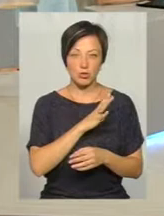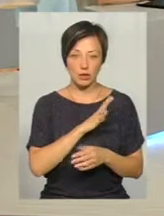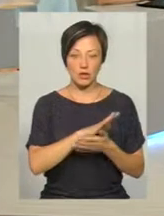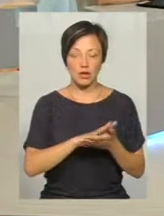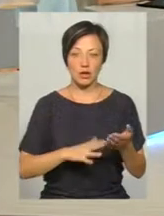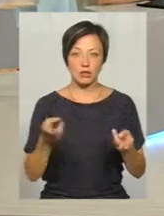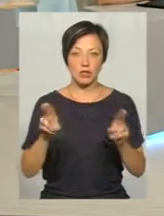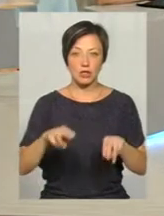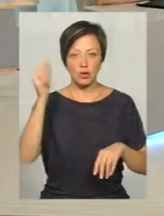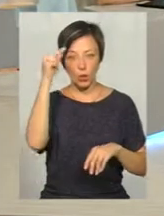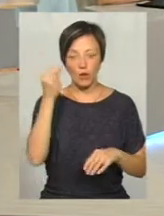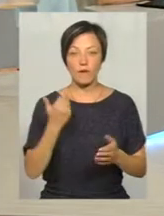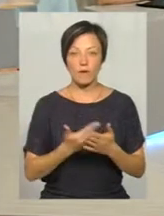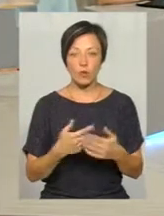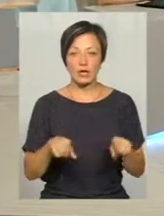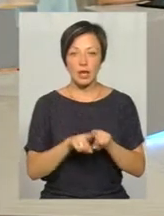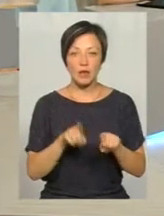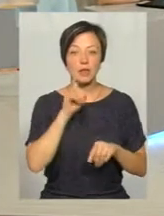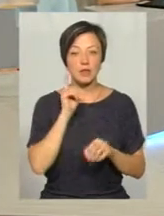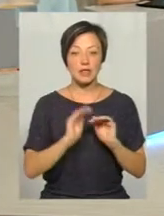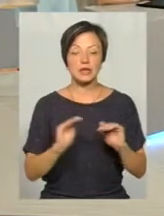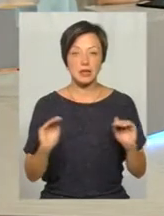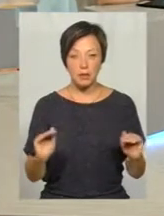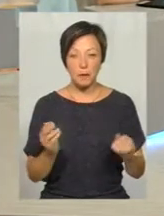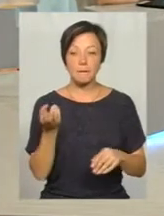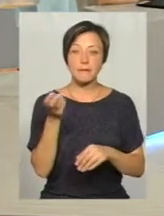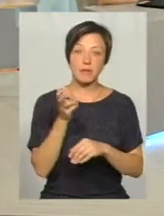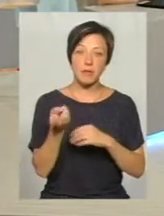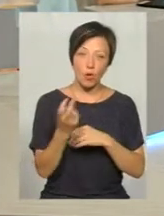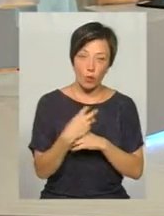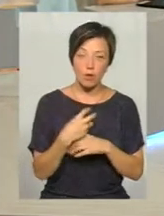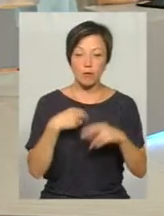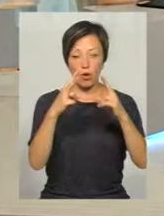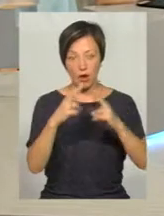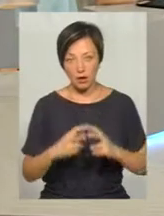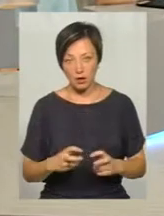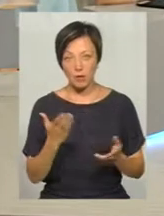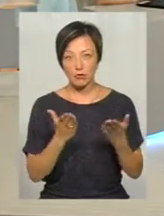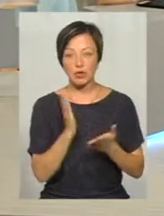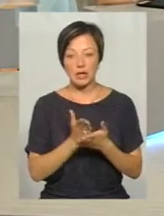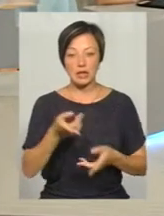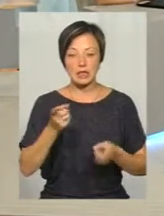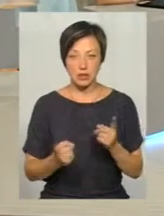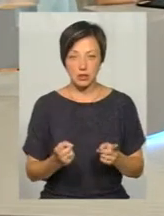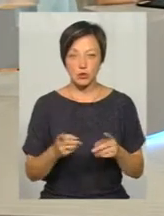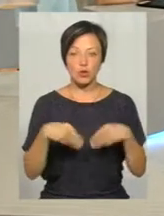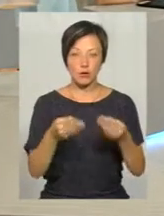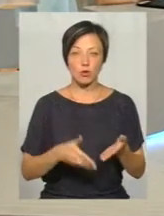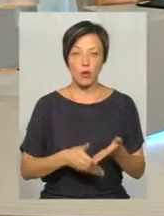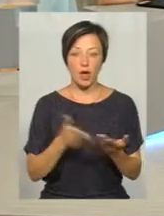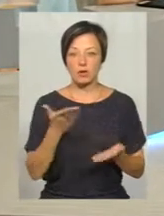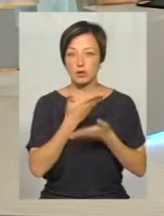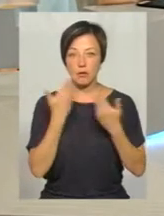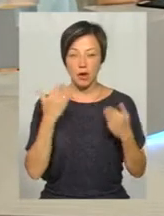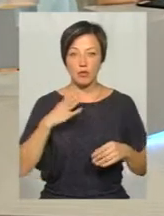далі залишатися підналігом. І ось такі підлітки знову ж таки приходять, ми їх оглядаємо. Якщо є дійсно, надаємо допомогу, якщо